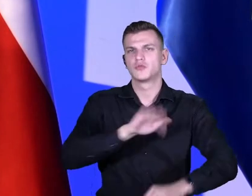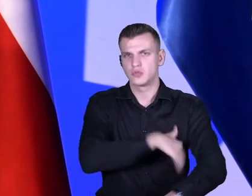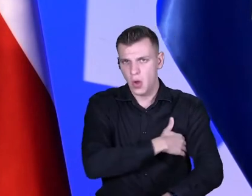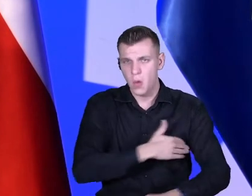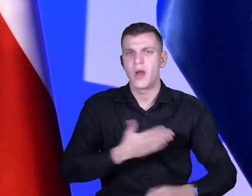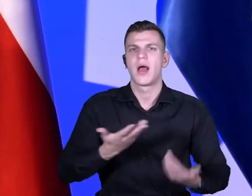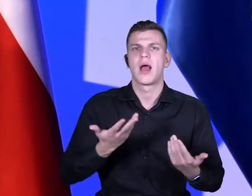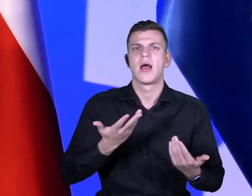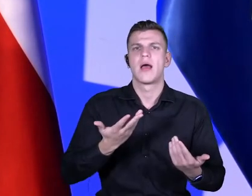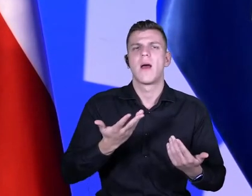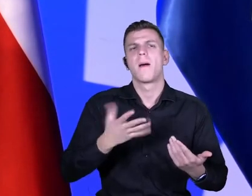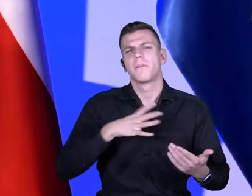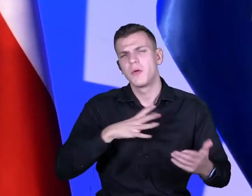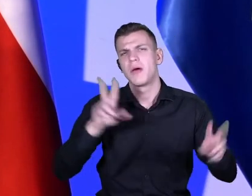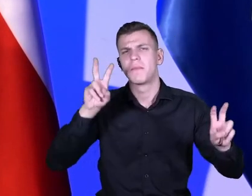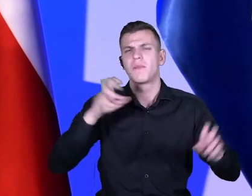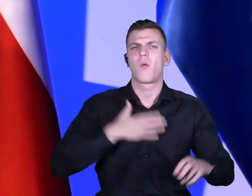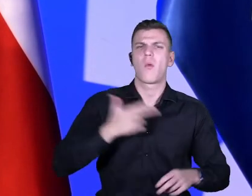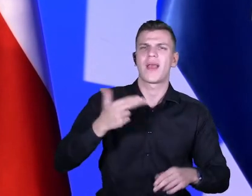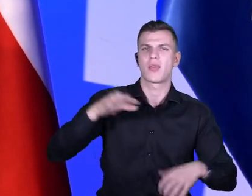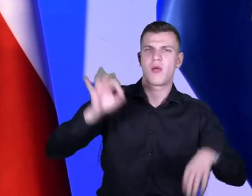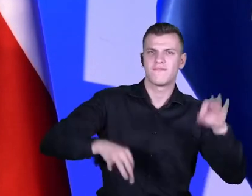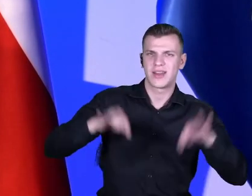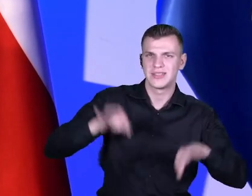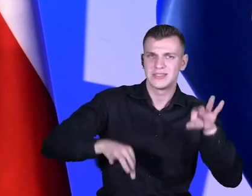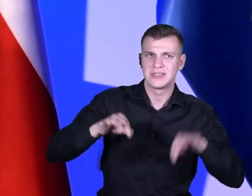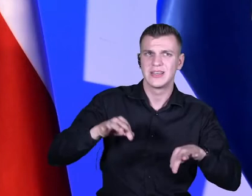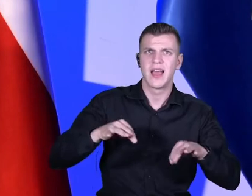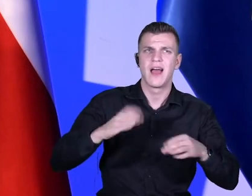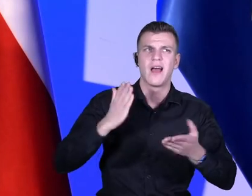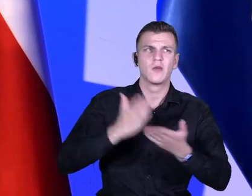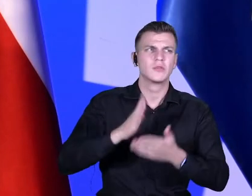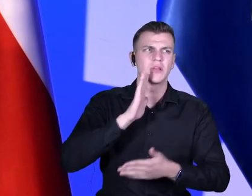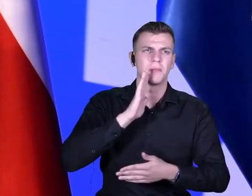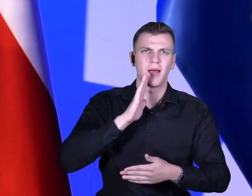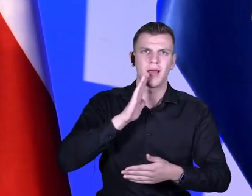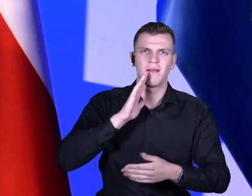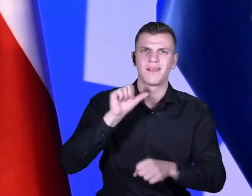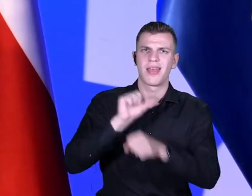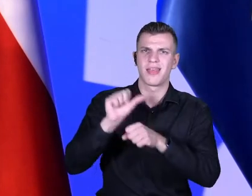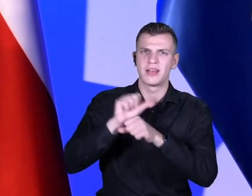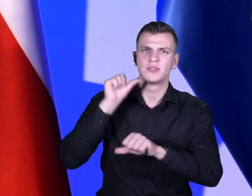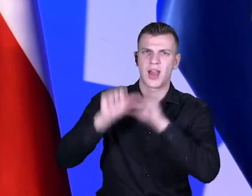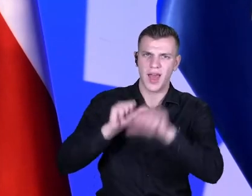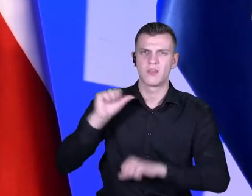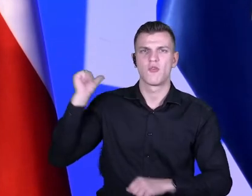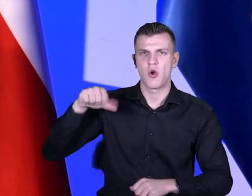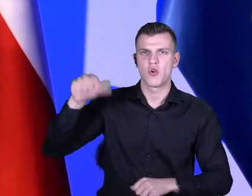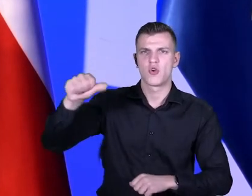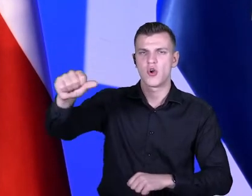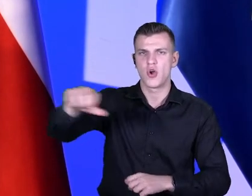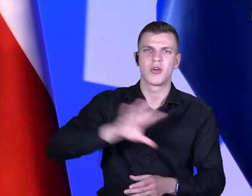takiej konferencji weekendowej. To już będzie jedenasty rok, współpracując właśnie w tej sieci